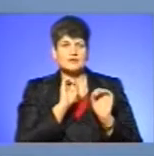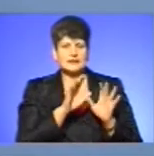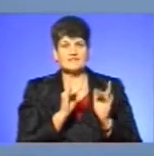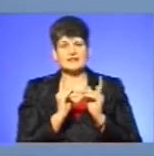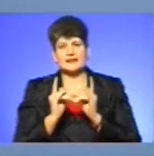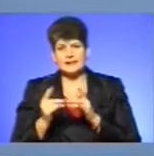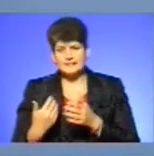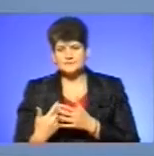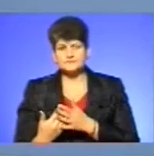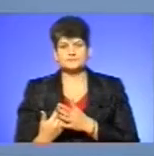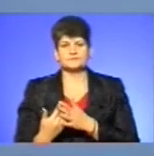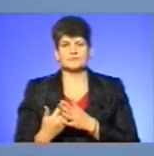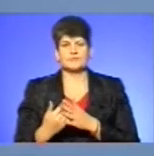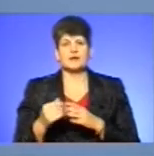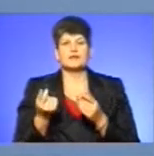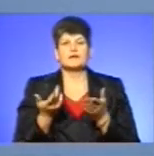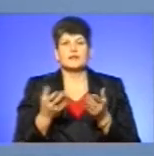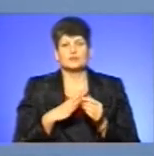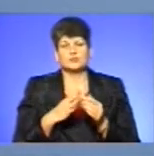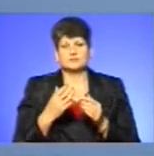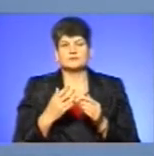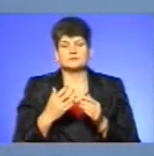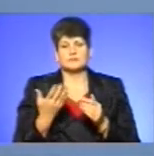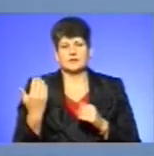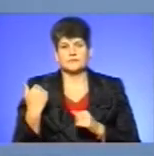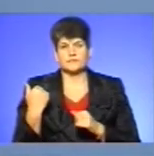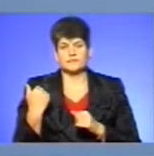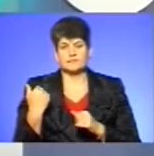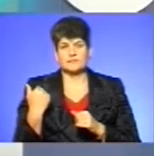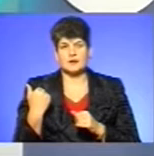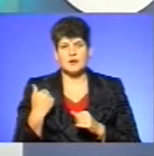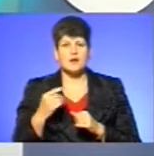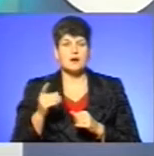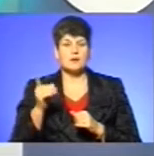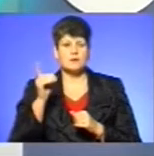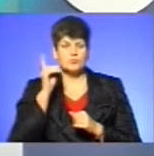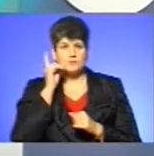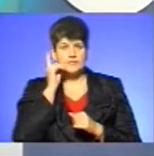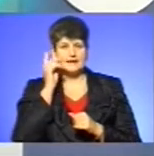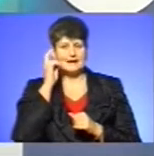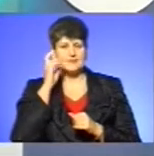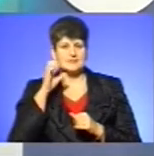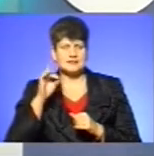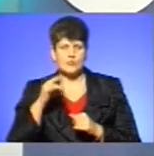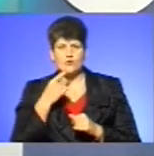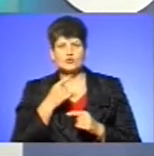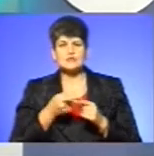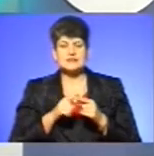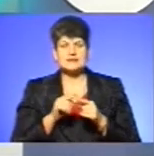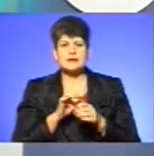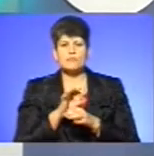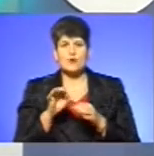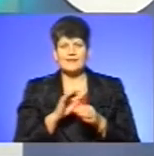закли, які вони перебували. Мобільний оператор «Київстар» говорить про те, що цей проєкт пошук дітей не є